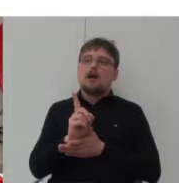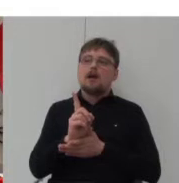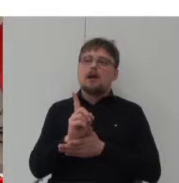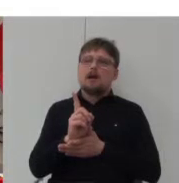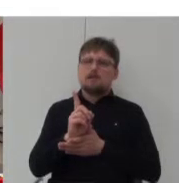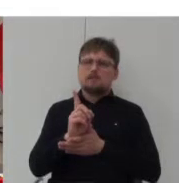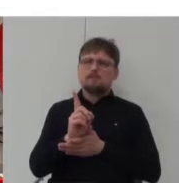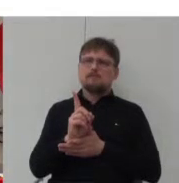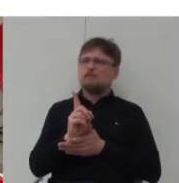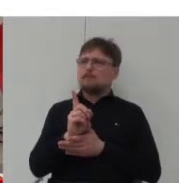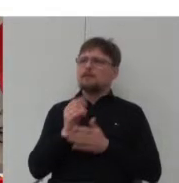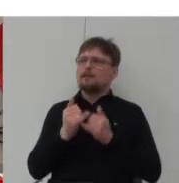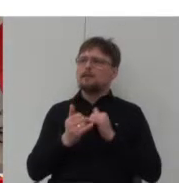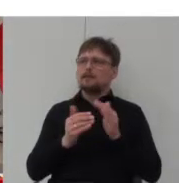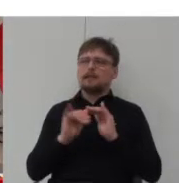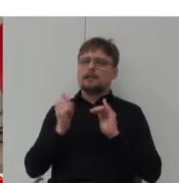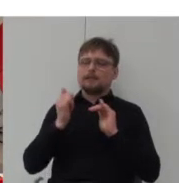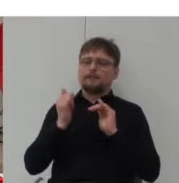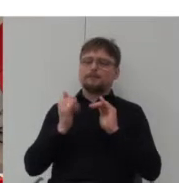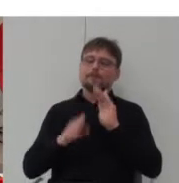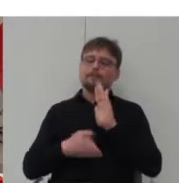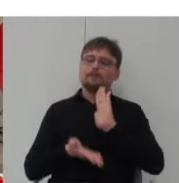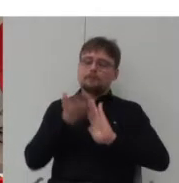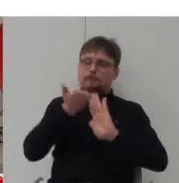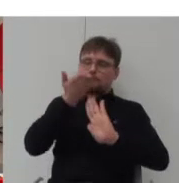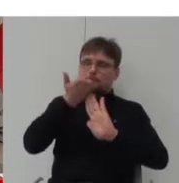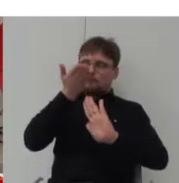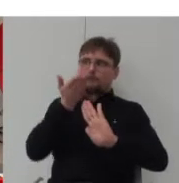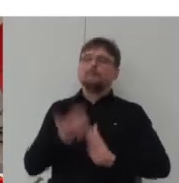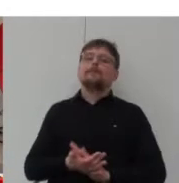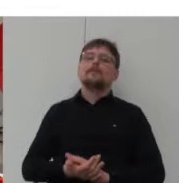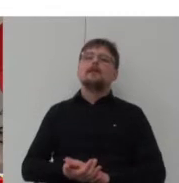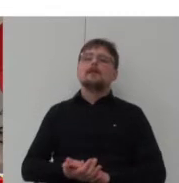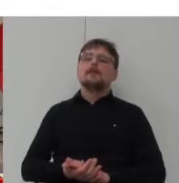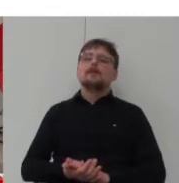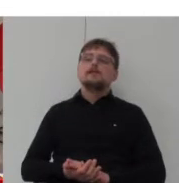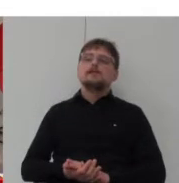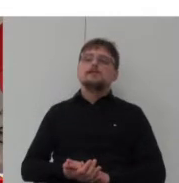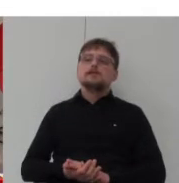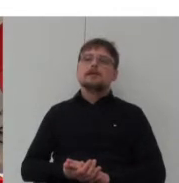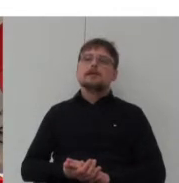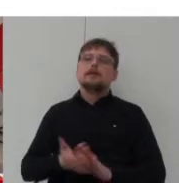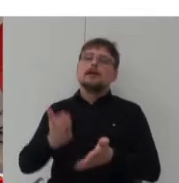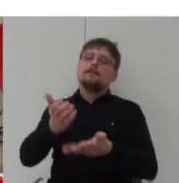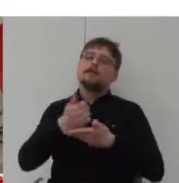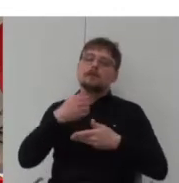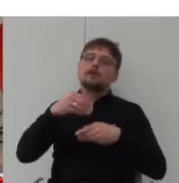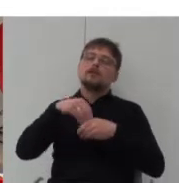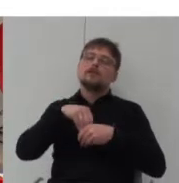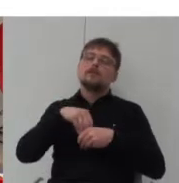i z odpowiedzialnością jeśli chodzi o miasto czy inwestora społecznego wiąże się to z aktywizacją mieszkańców